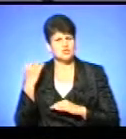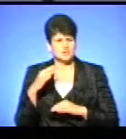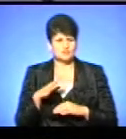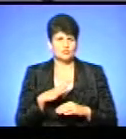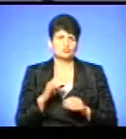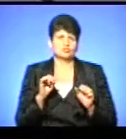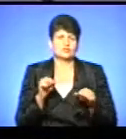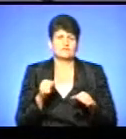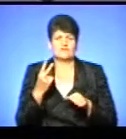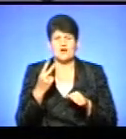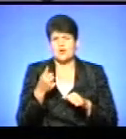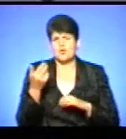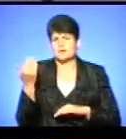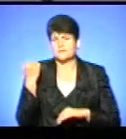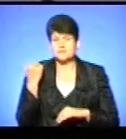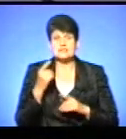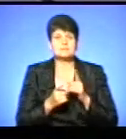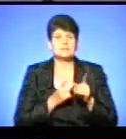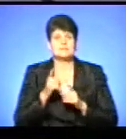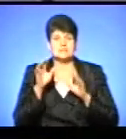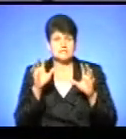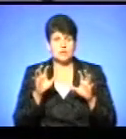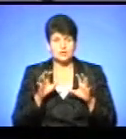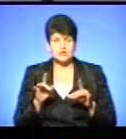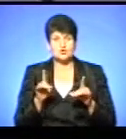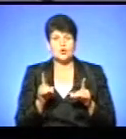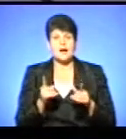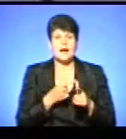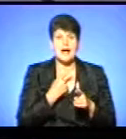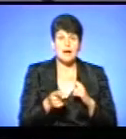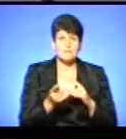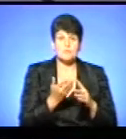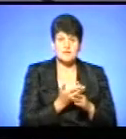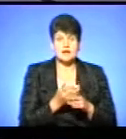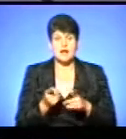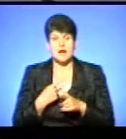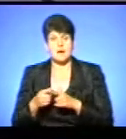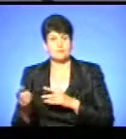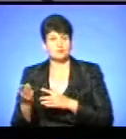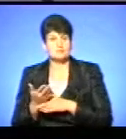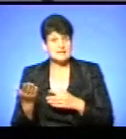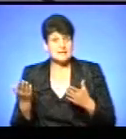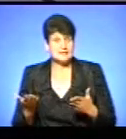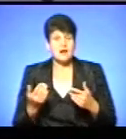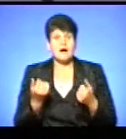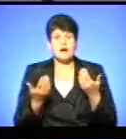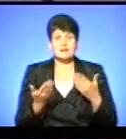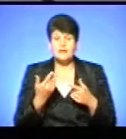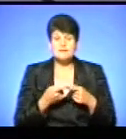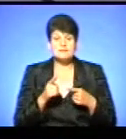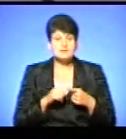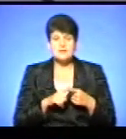напевно, два роки змінилося законодавство, що або пільга, або субсидія, або навіть понад два роки. Але разом з тим, це,